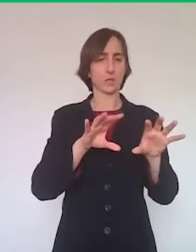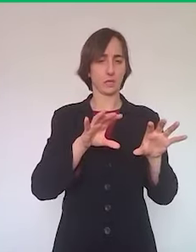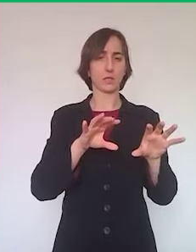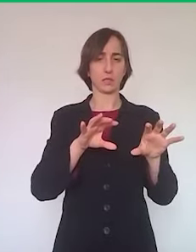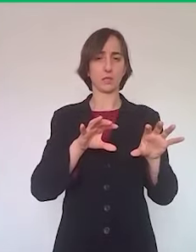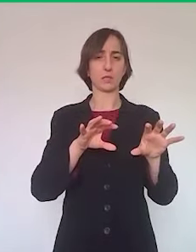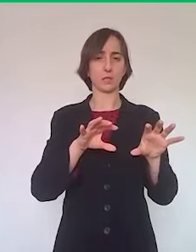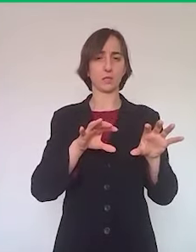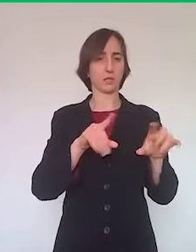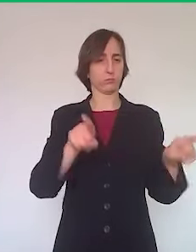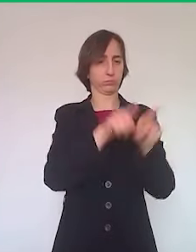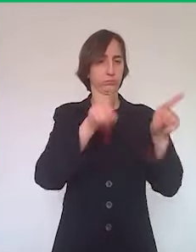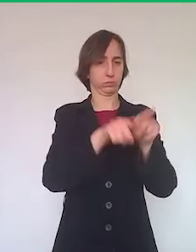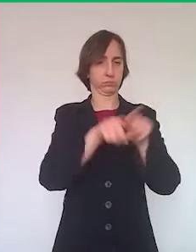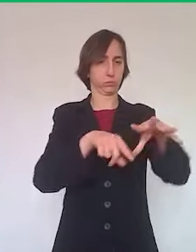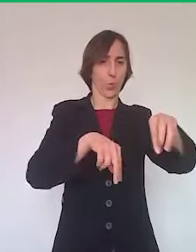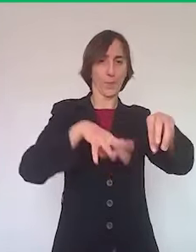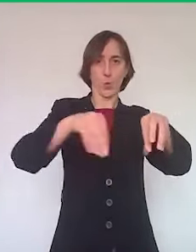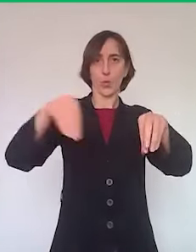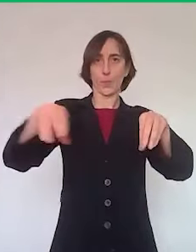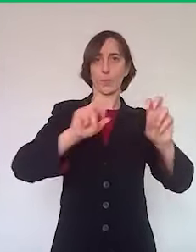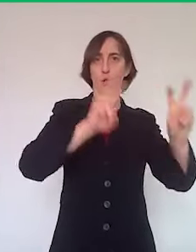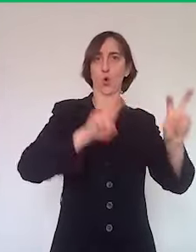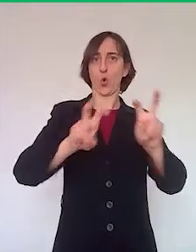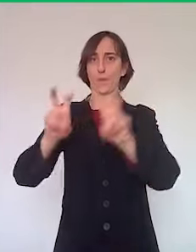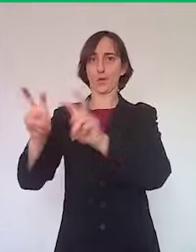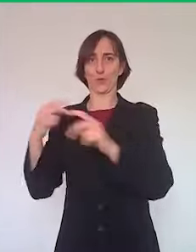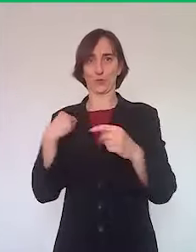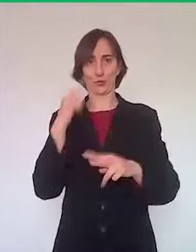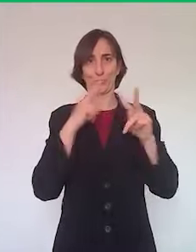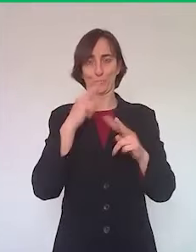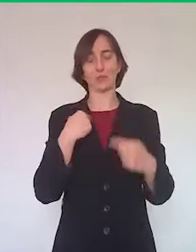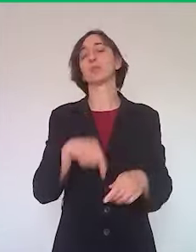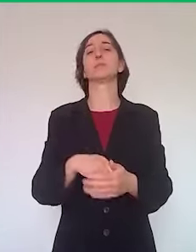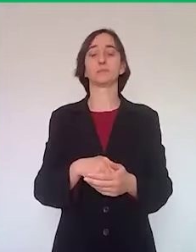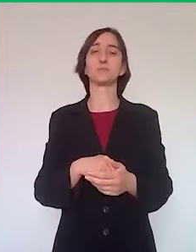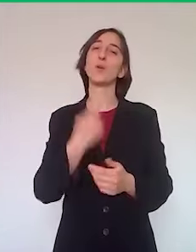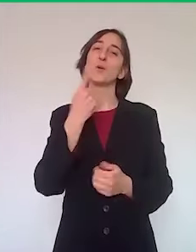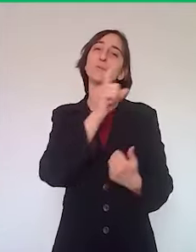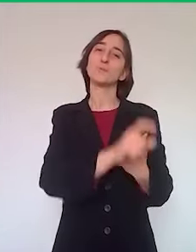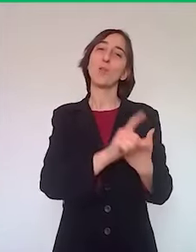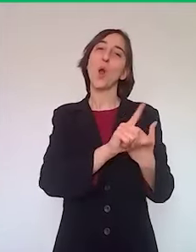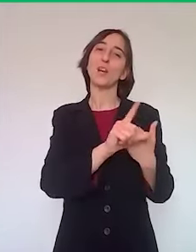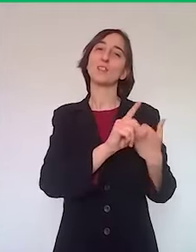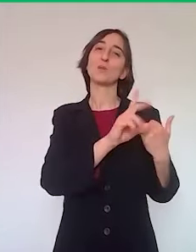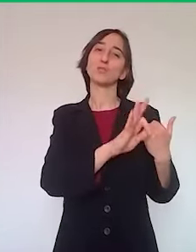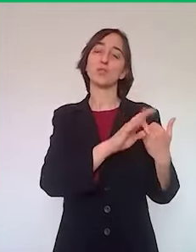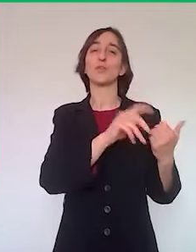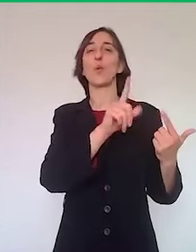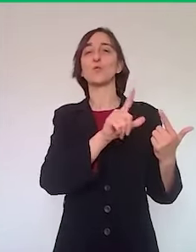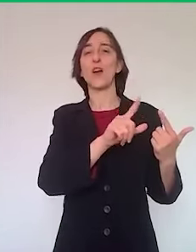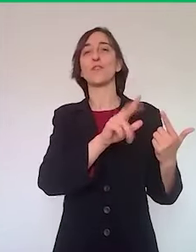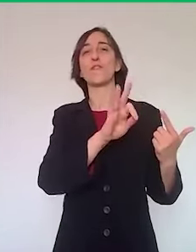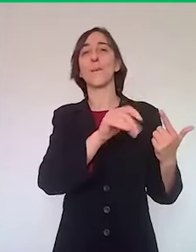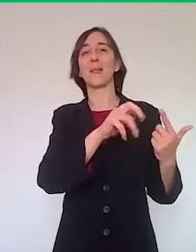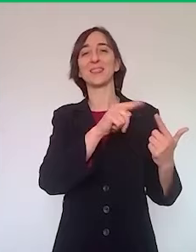analoghe. Allora la prima è una bella notizia, ci scrivono Lorenzo Bison e Luciana Formentin perché sono diventati nonni il 5